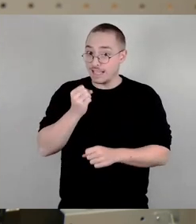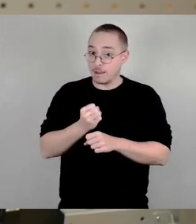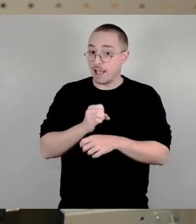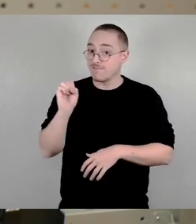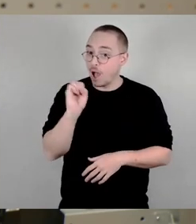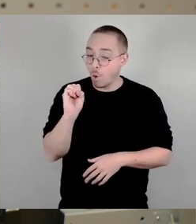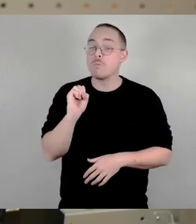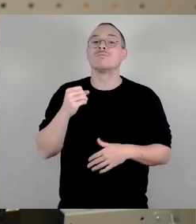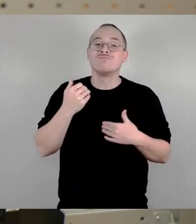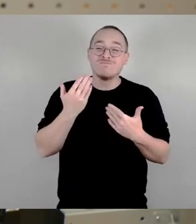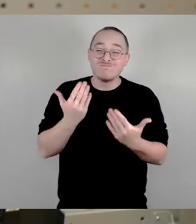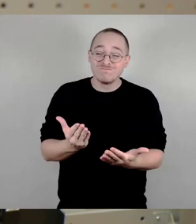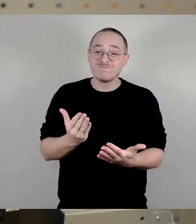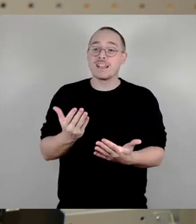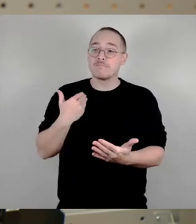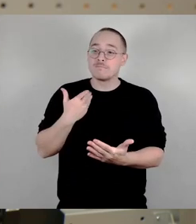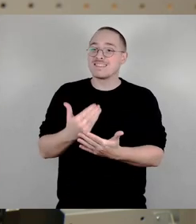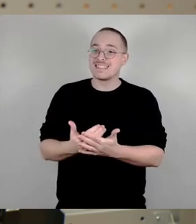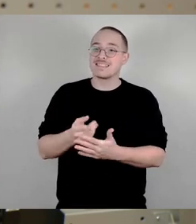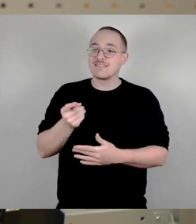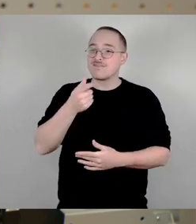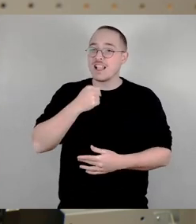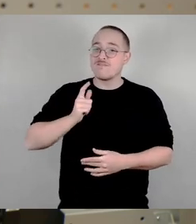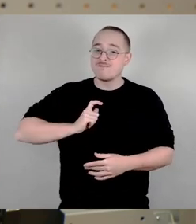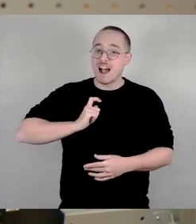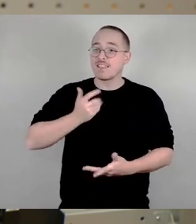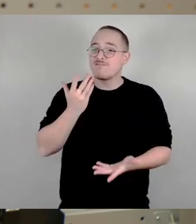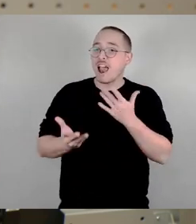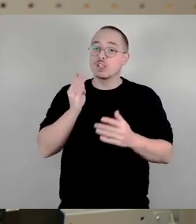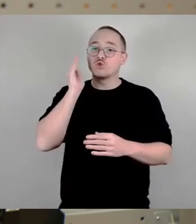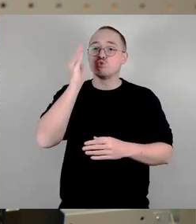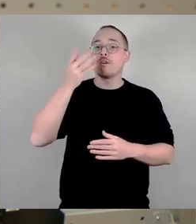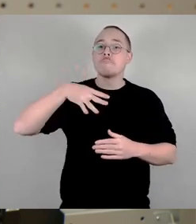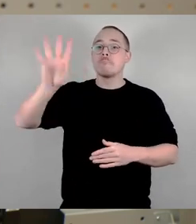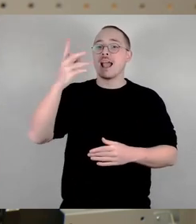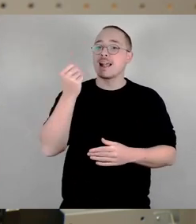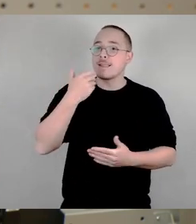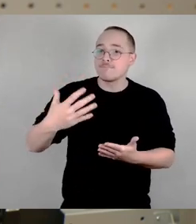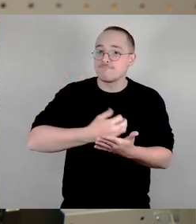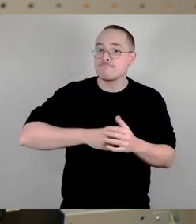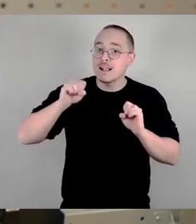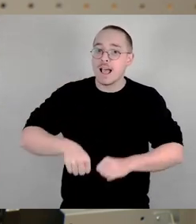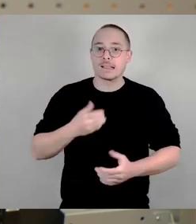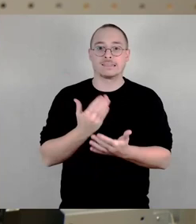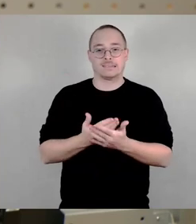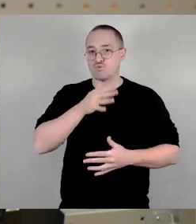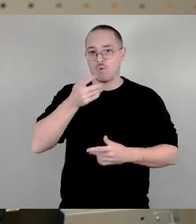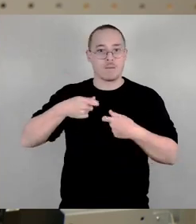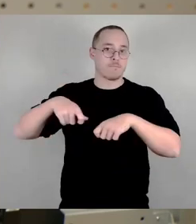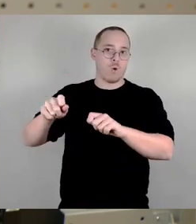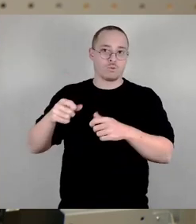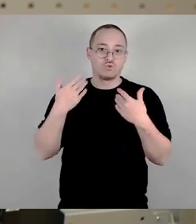damit die Leute, die halt Grundsteuer bezahlen, nämlich wir alle, entlasten. Wenn das